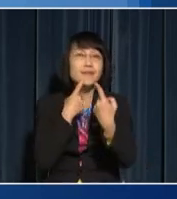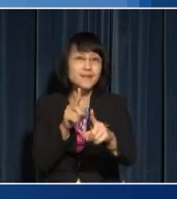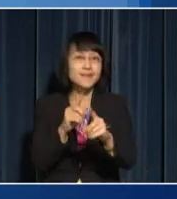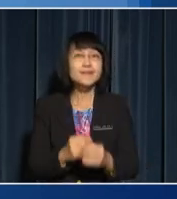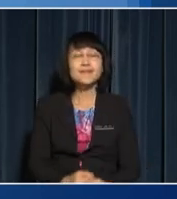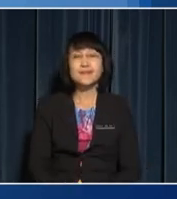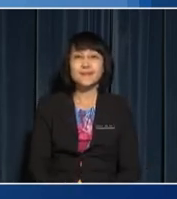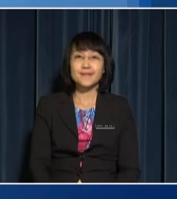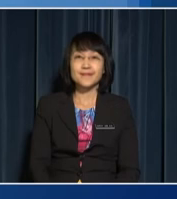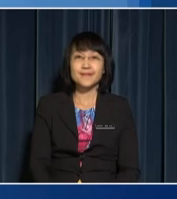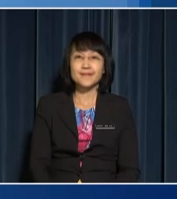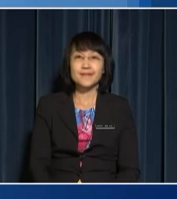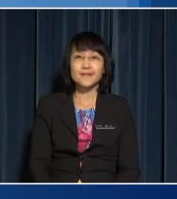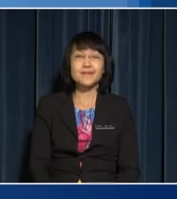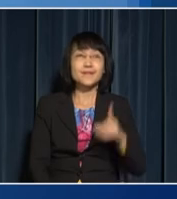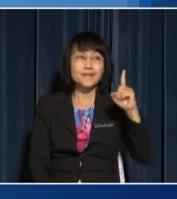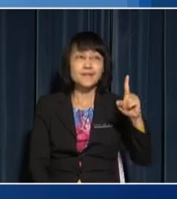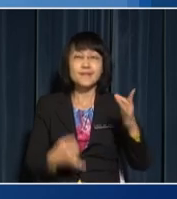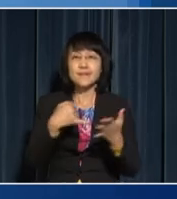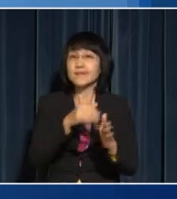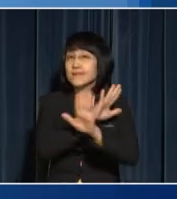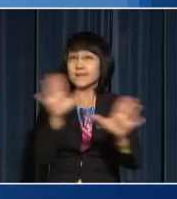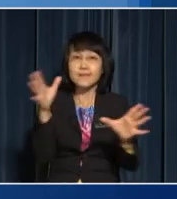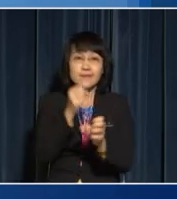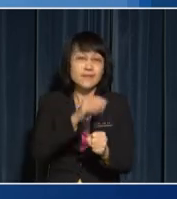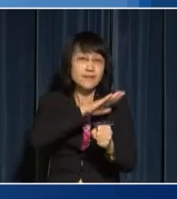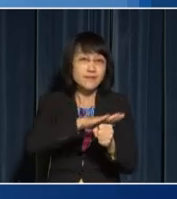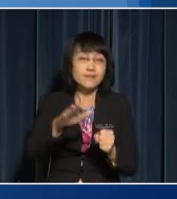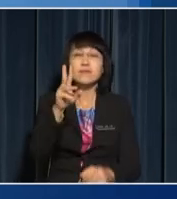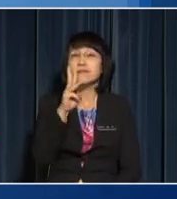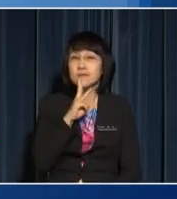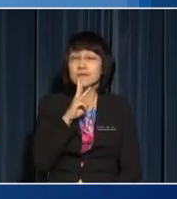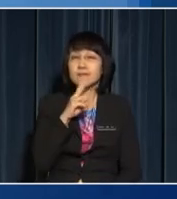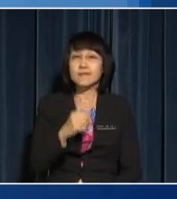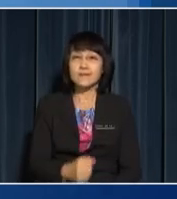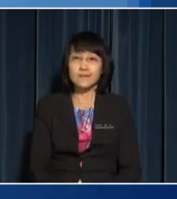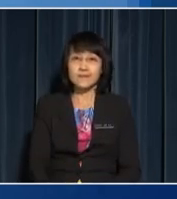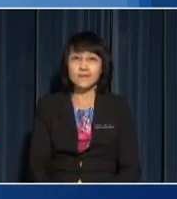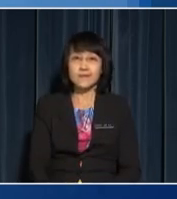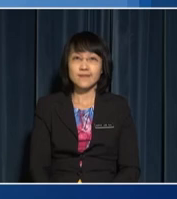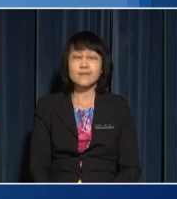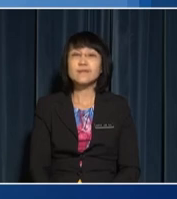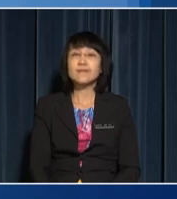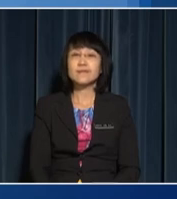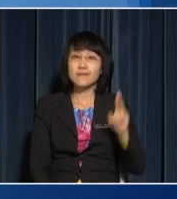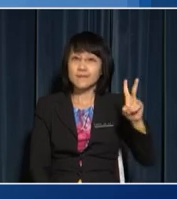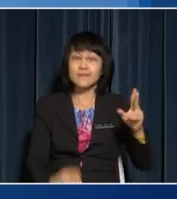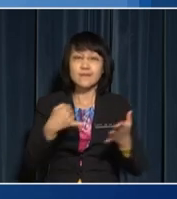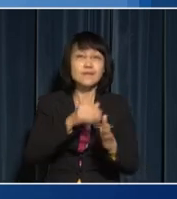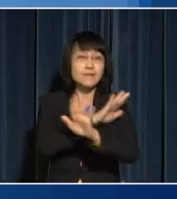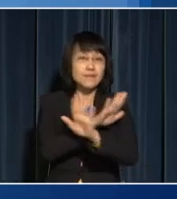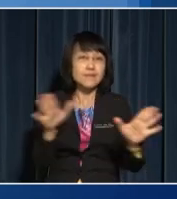answers 1. It didn't get enough water 2.